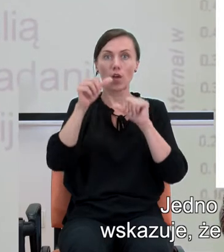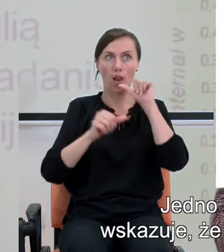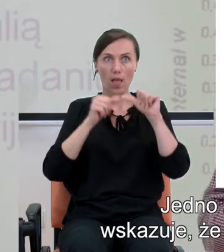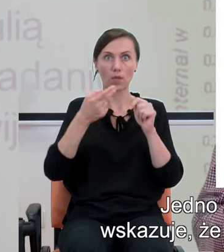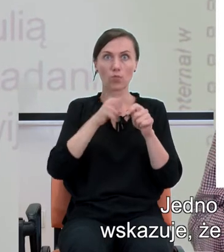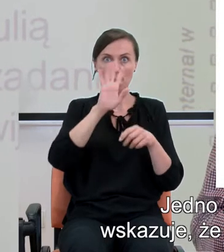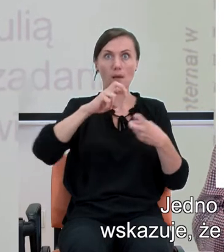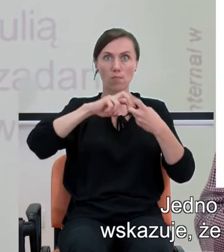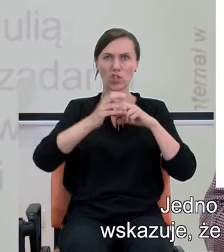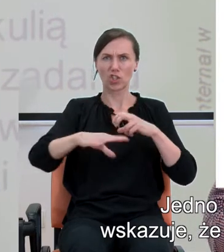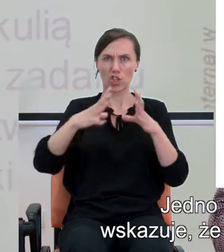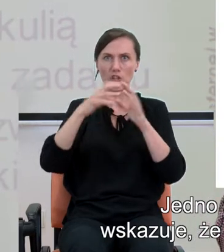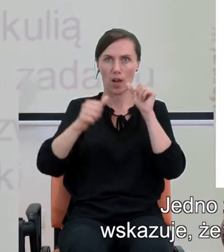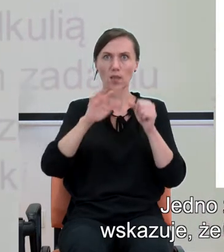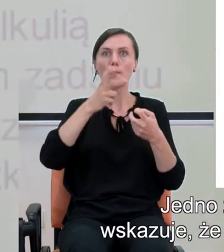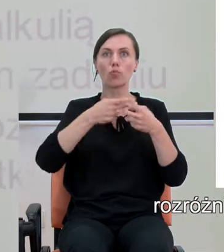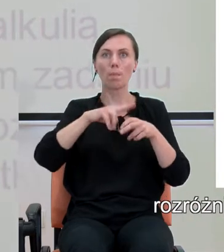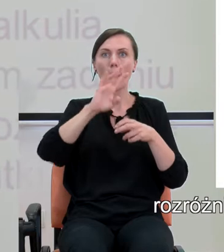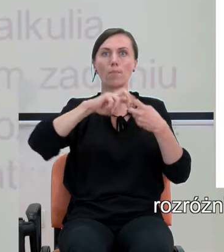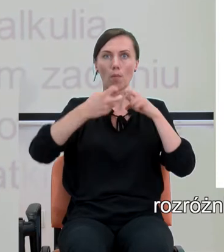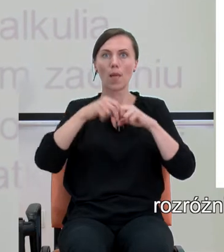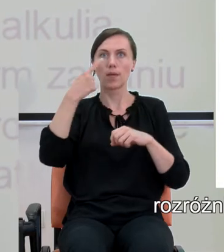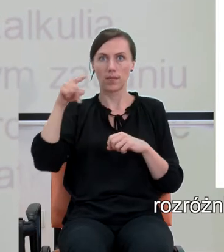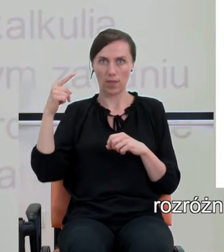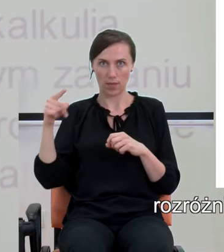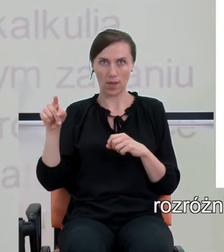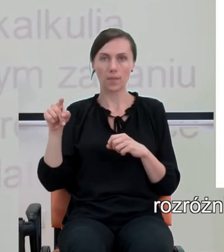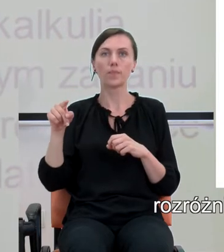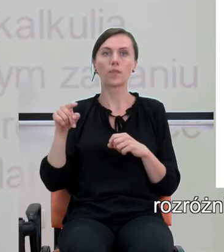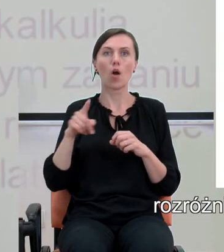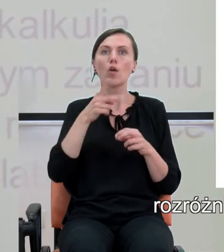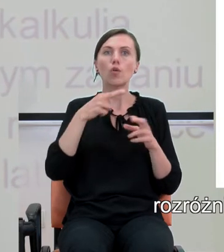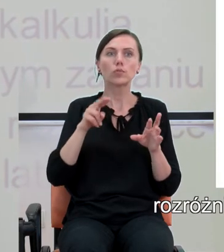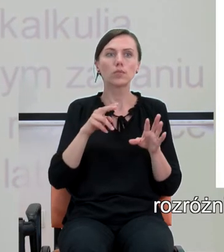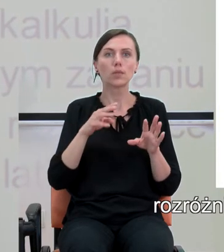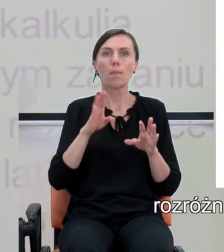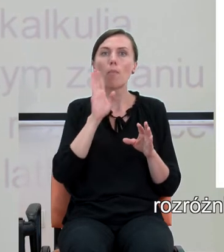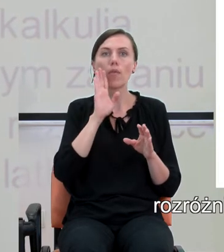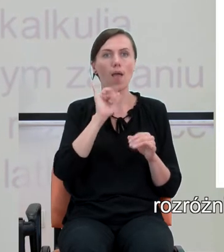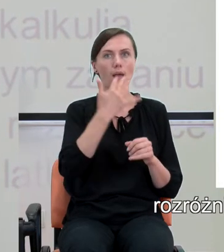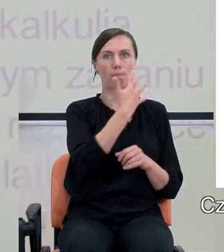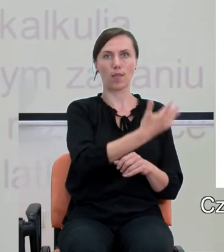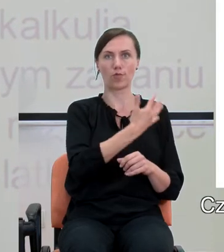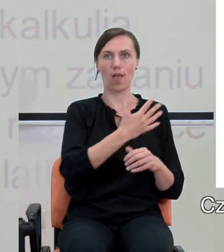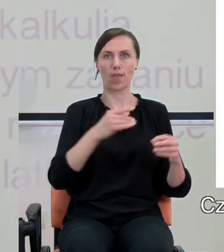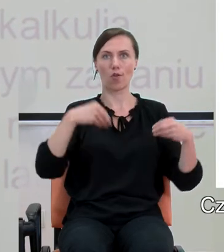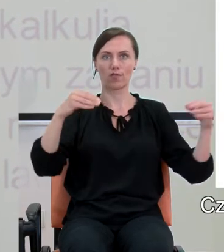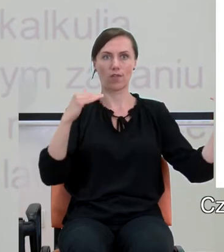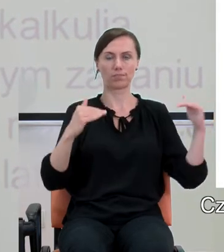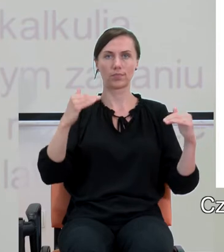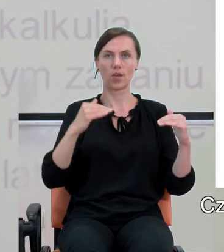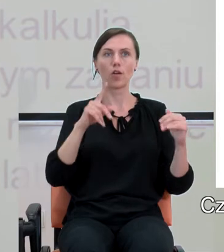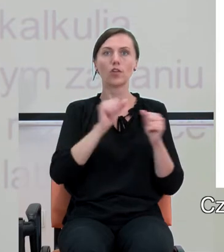dotknięte dyskalkulią rozwojową rozróżniają kropki mniej więcej tak jak pięciolatki, czyli mówiąc krótko,